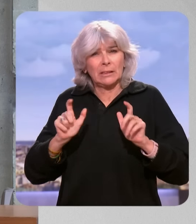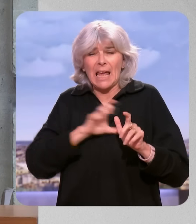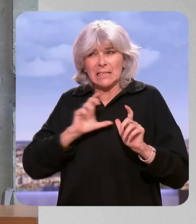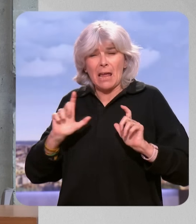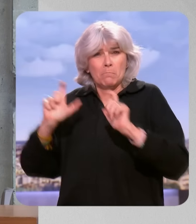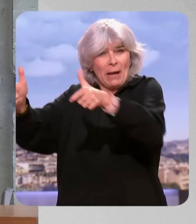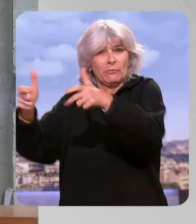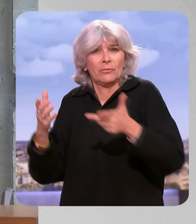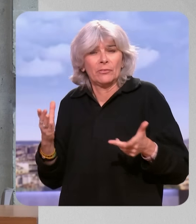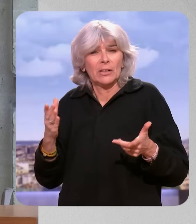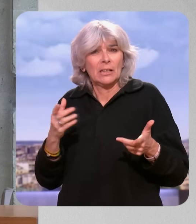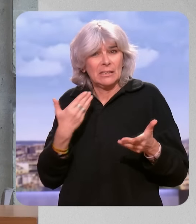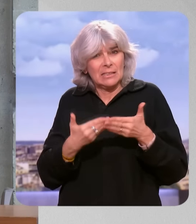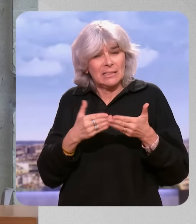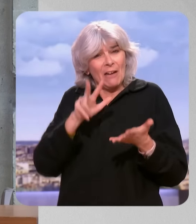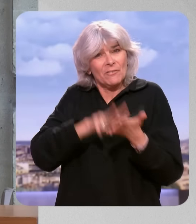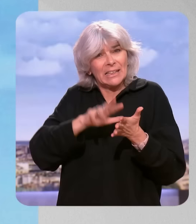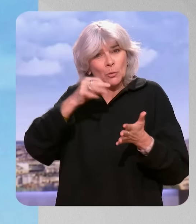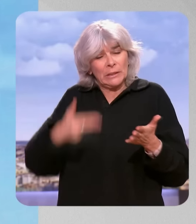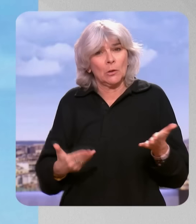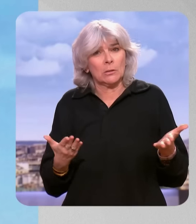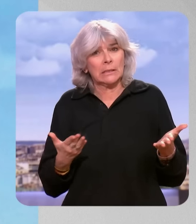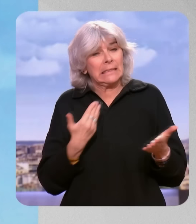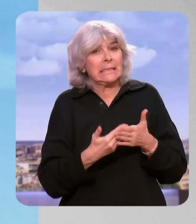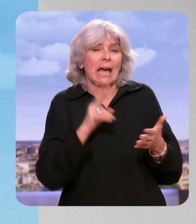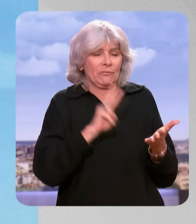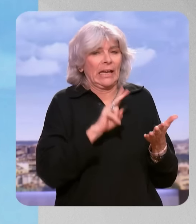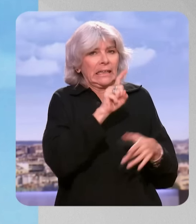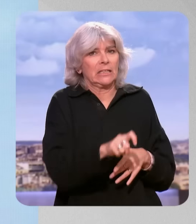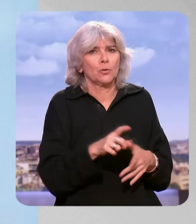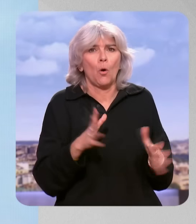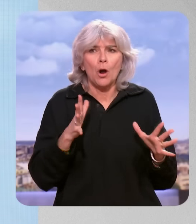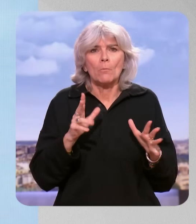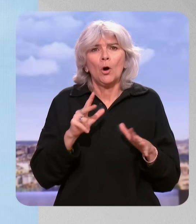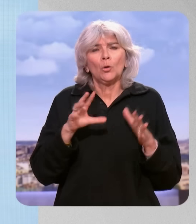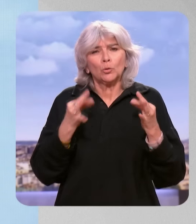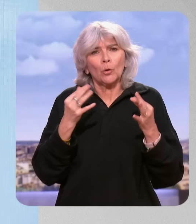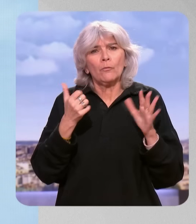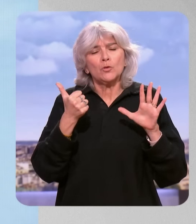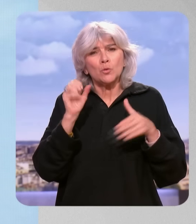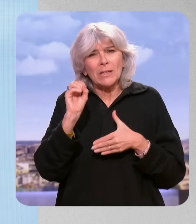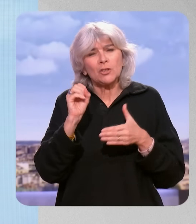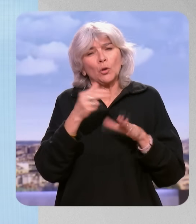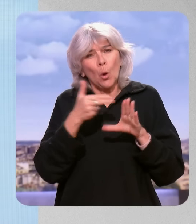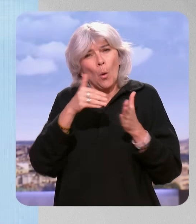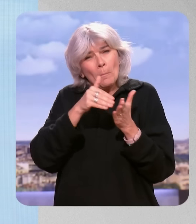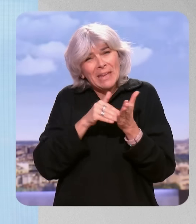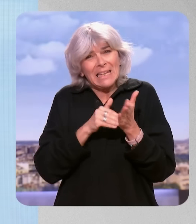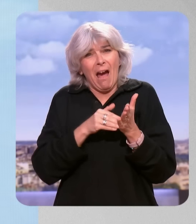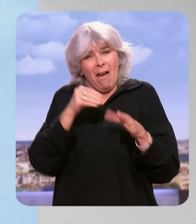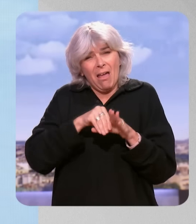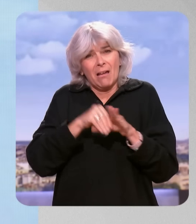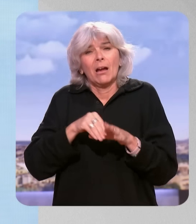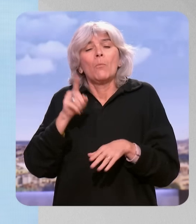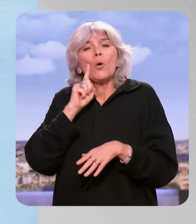Donc, la question, c'est est que la motion de censure sera adoptée ou pas ? C'est ça, la vraie question. Comment on trouve 60 milliards d'euros d'économie ? Le gouvernement a dit